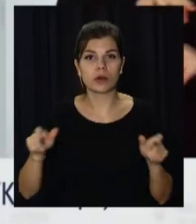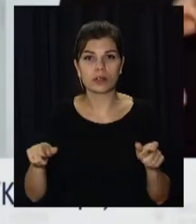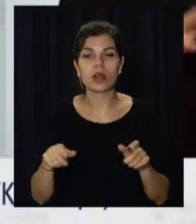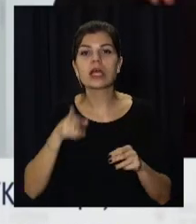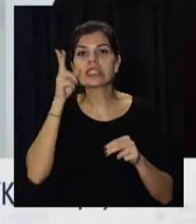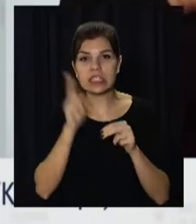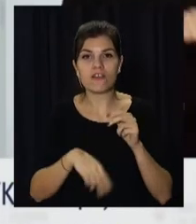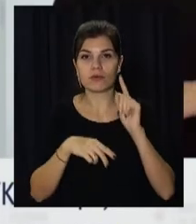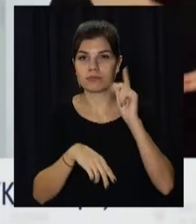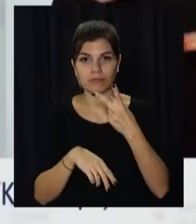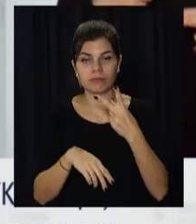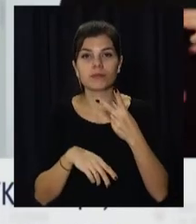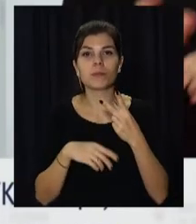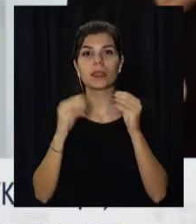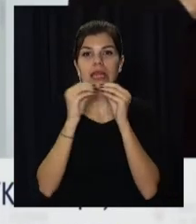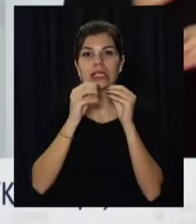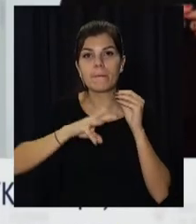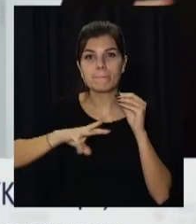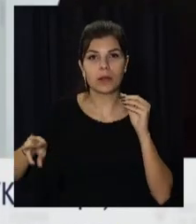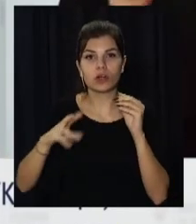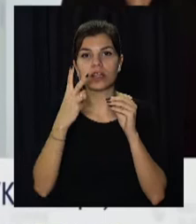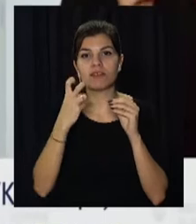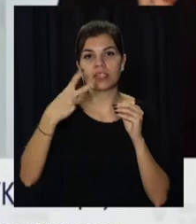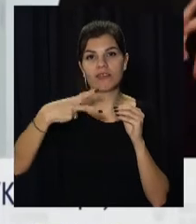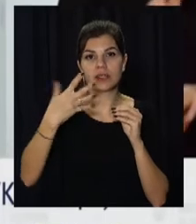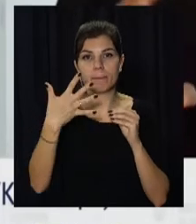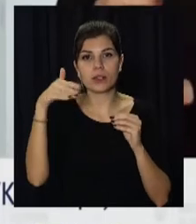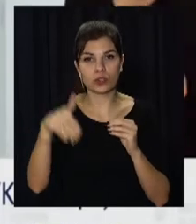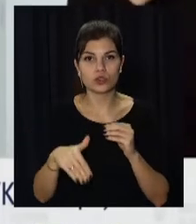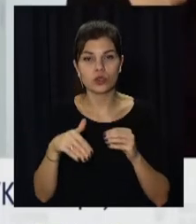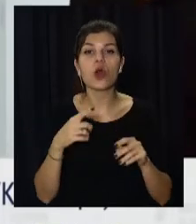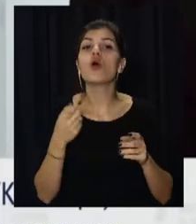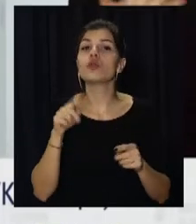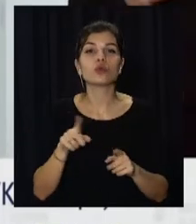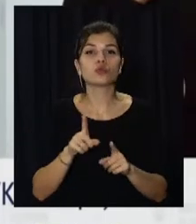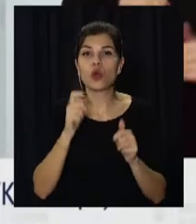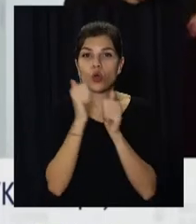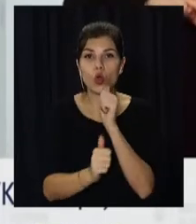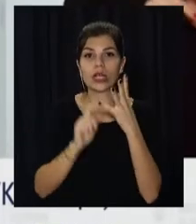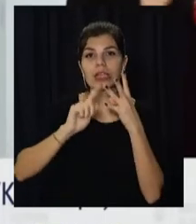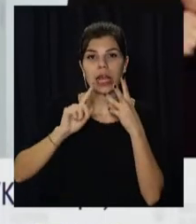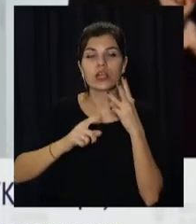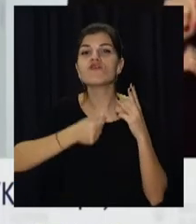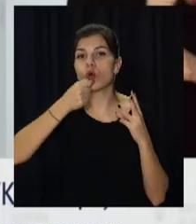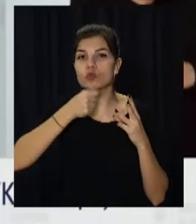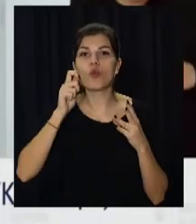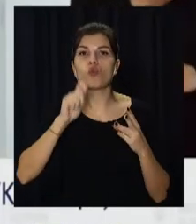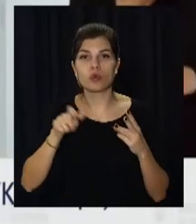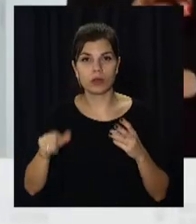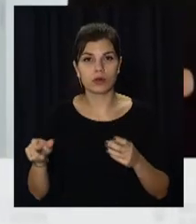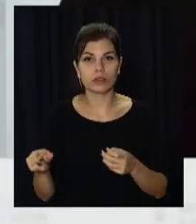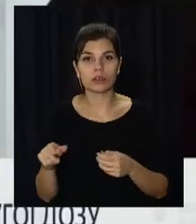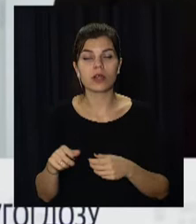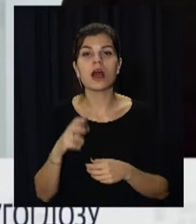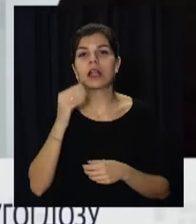Завершили вакцинальний курс – 10 мільйонів 225 тисяч. Тобто кожен третій дорослий українець.